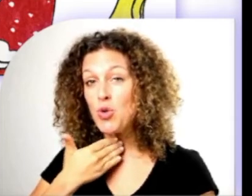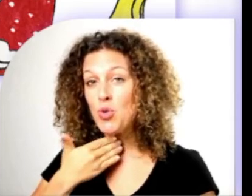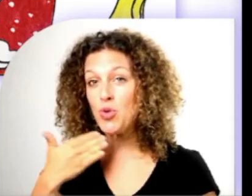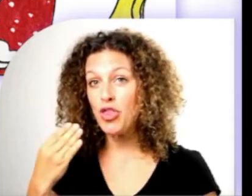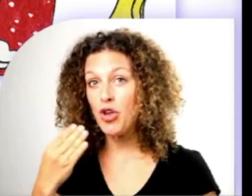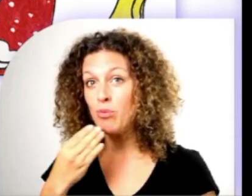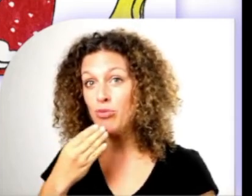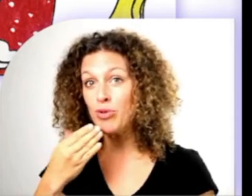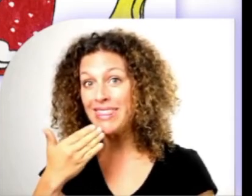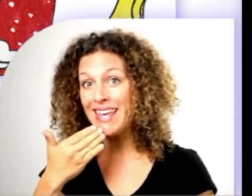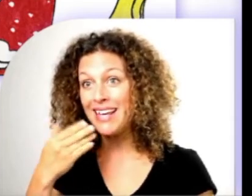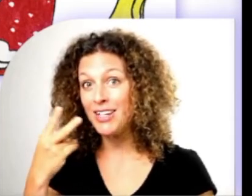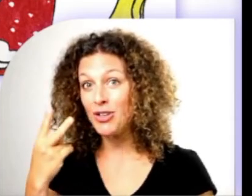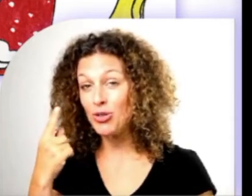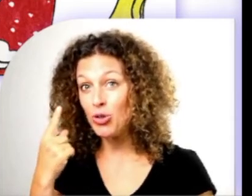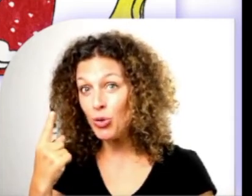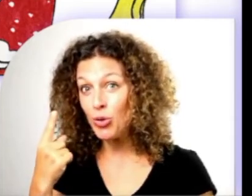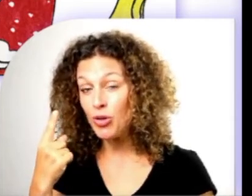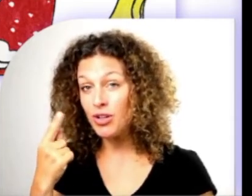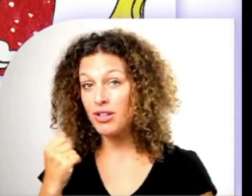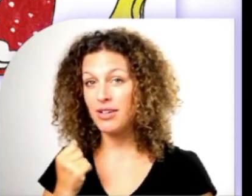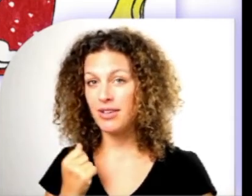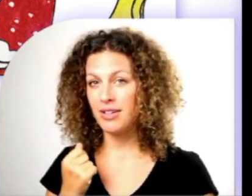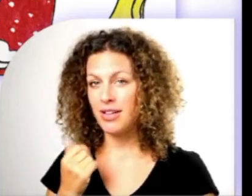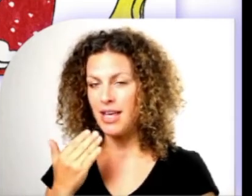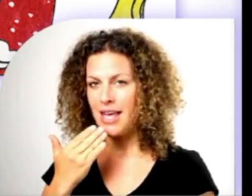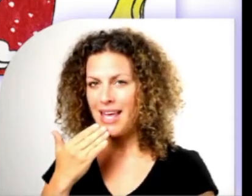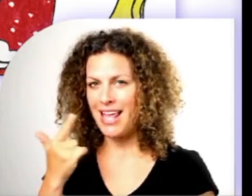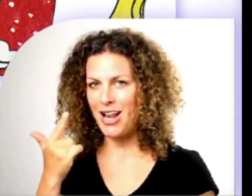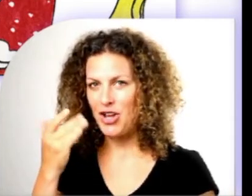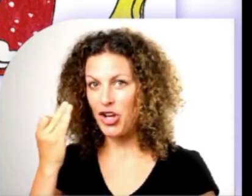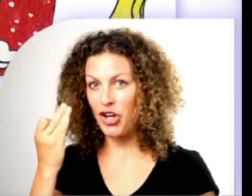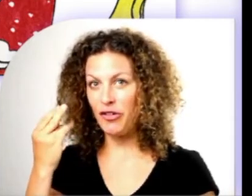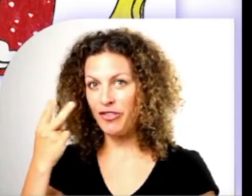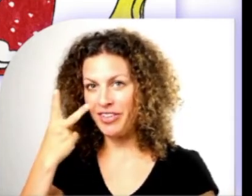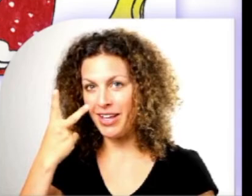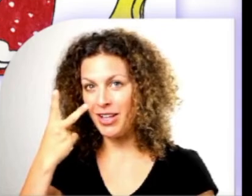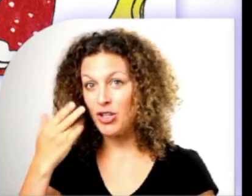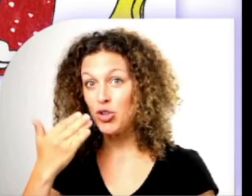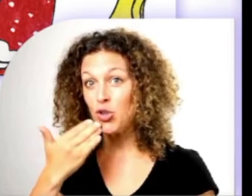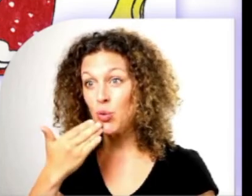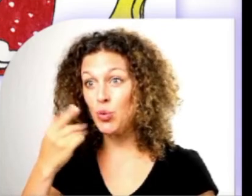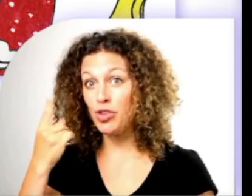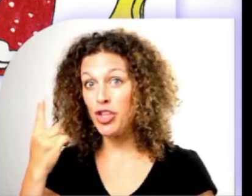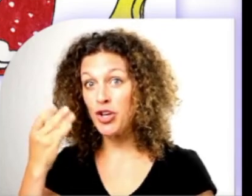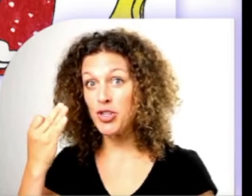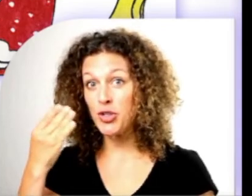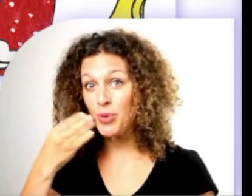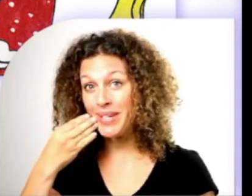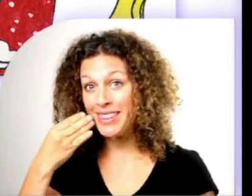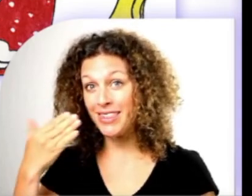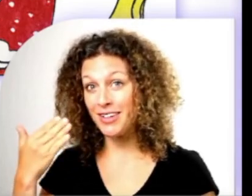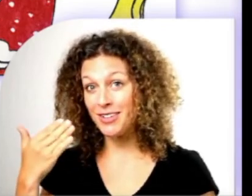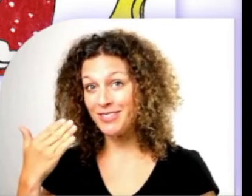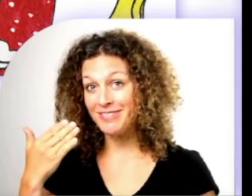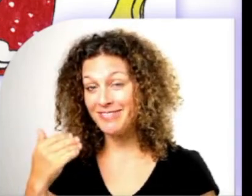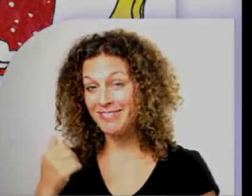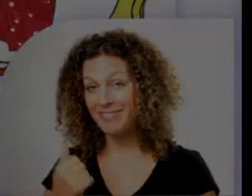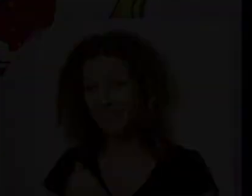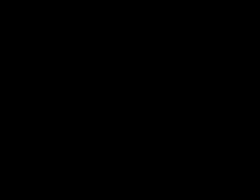une bouteille d'eau. Elle revient tout de suite.